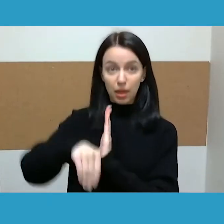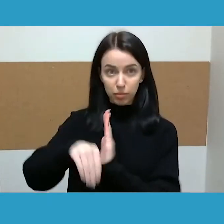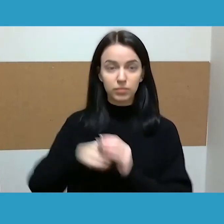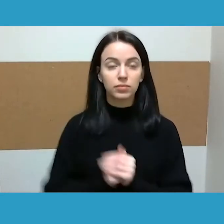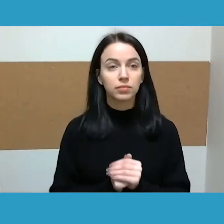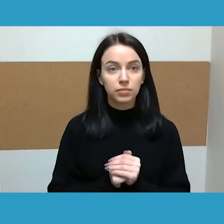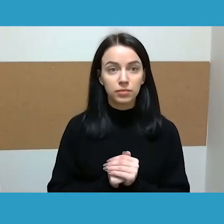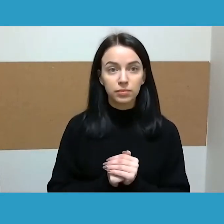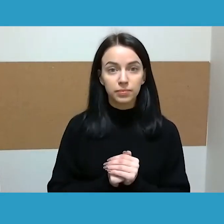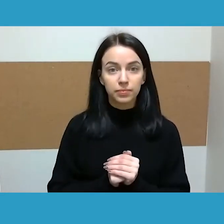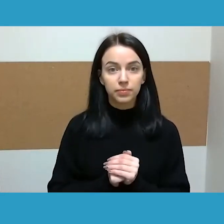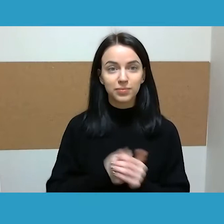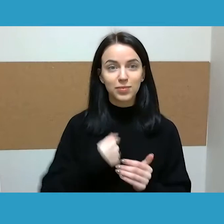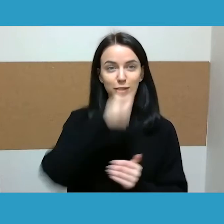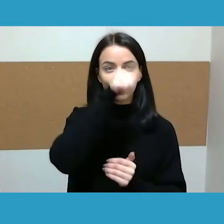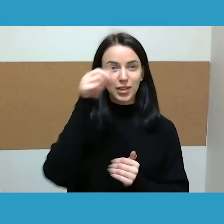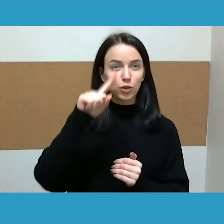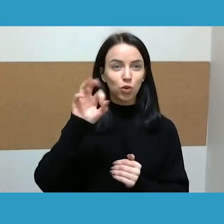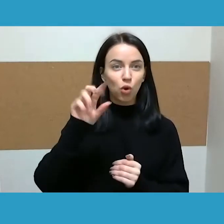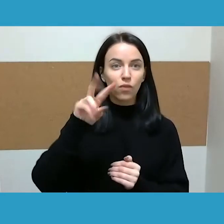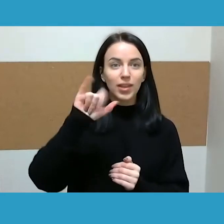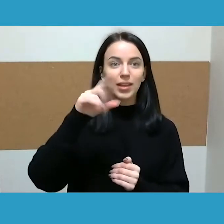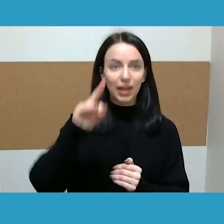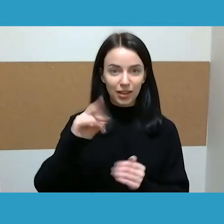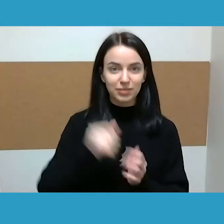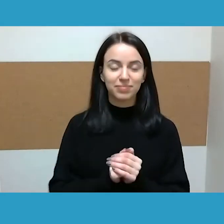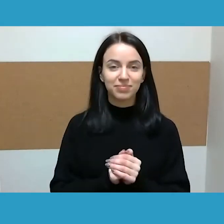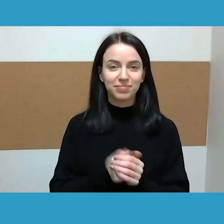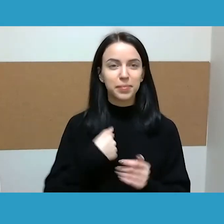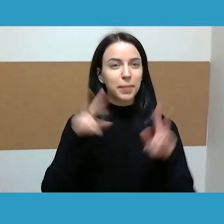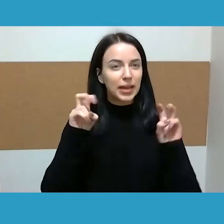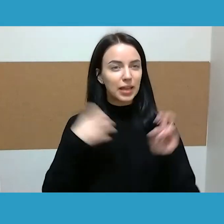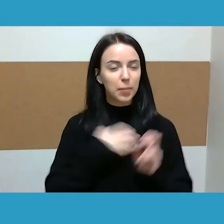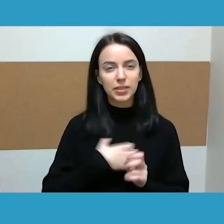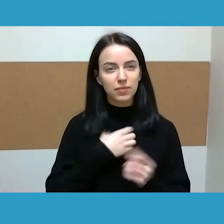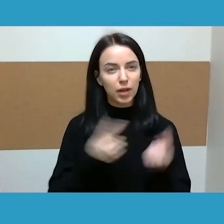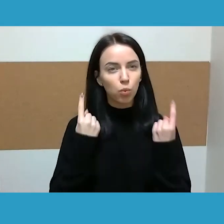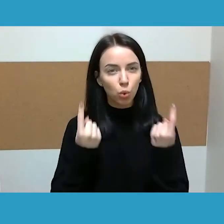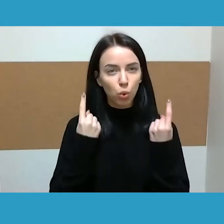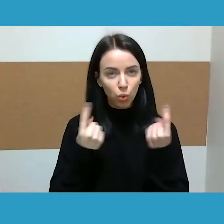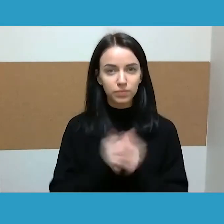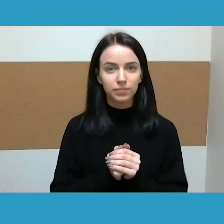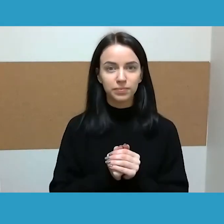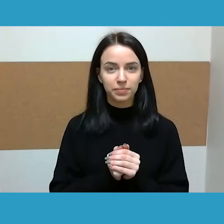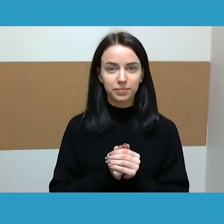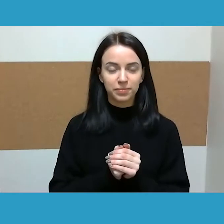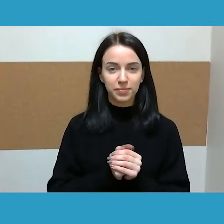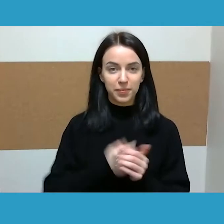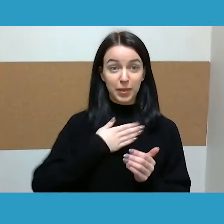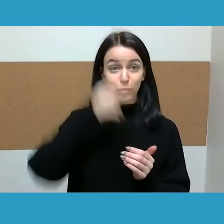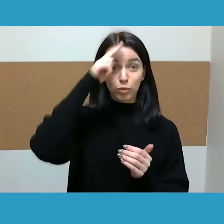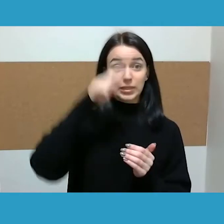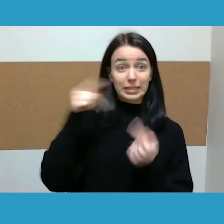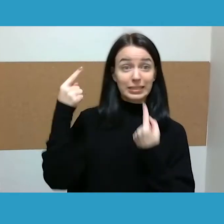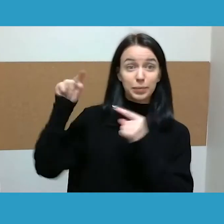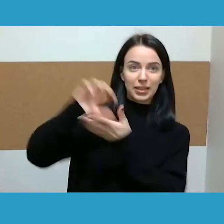amžiaus. Mano vardas yra Davile Filumanavičiūdė, man šitą temą labai svarbi. Mūsų tėtis dabar kitam kambarį dirba